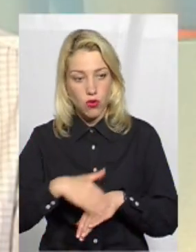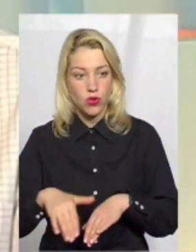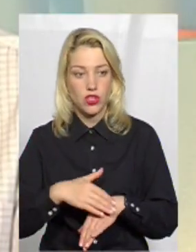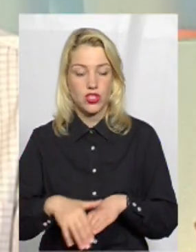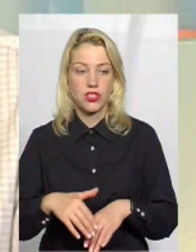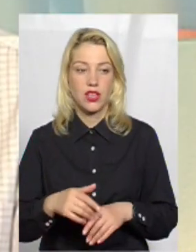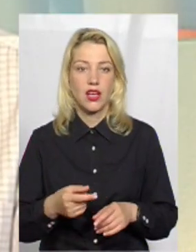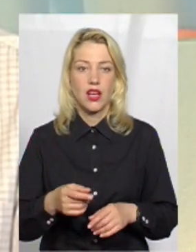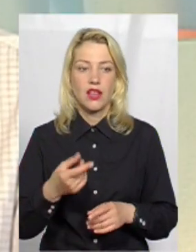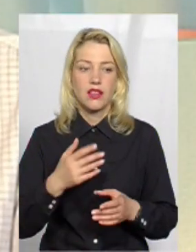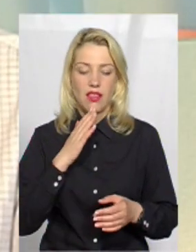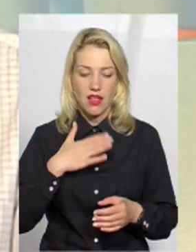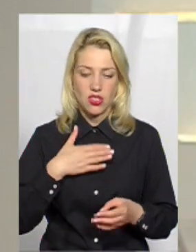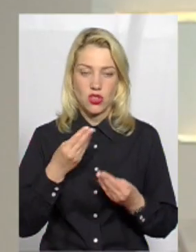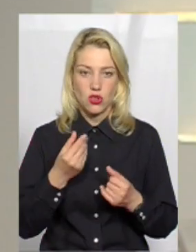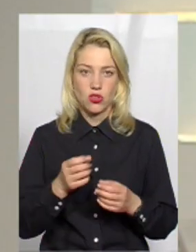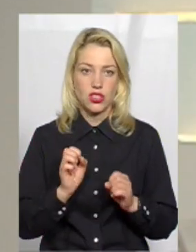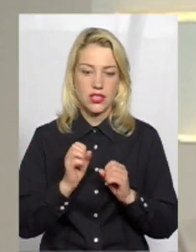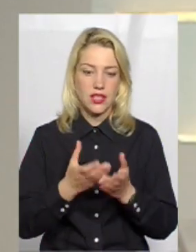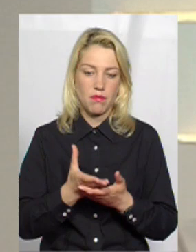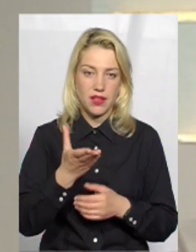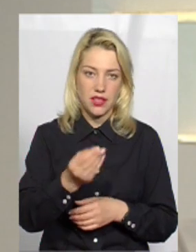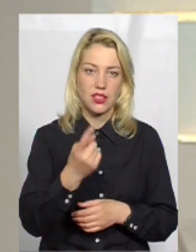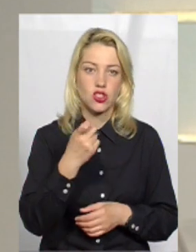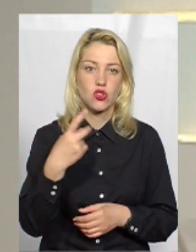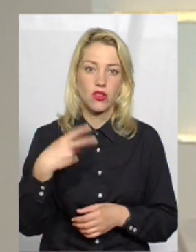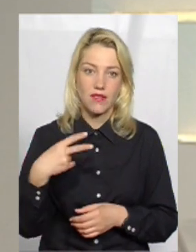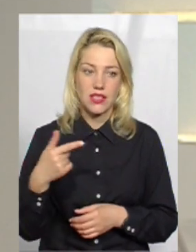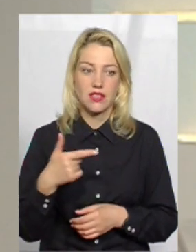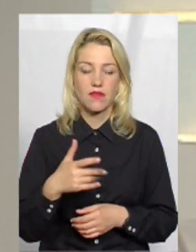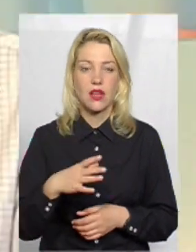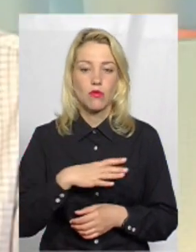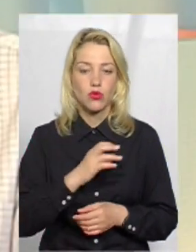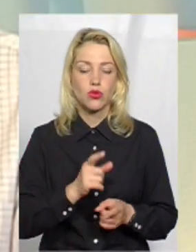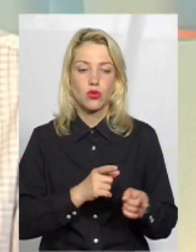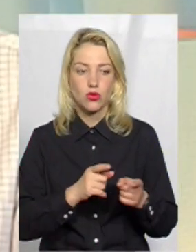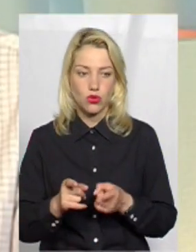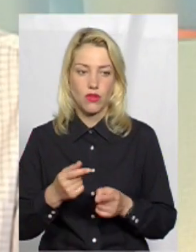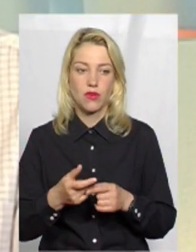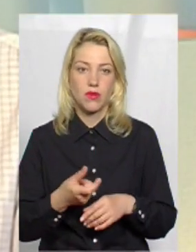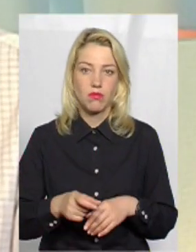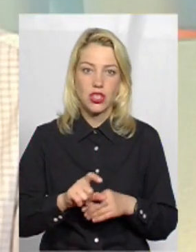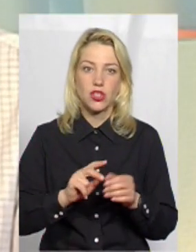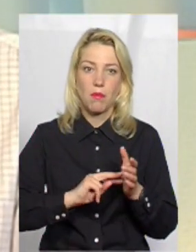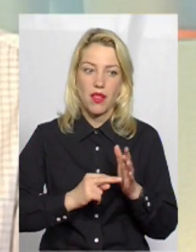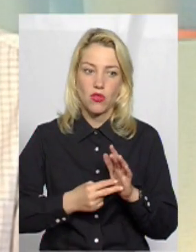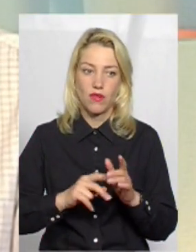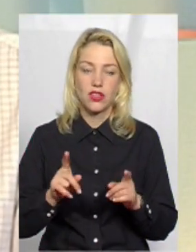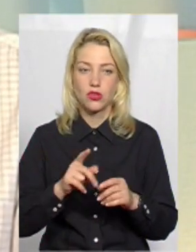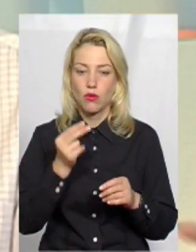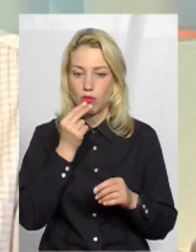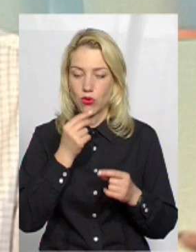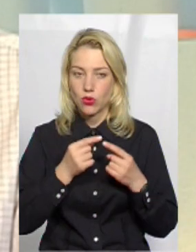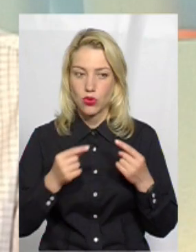наші гроші віддати за це 120 гривень. І потрібно бути до цього готовим, ну, і, зрештою, більше планувати, аби продукти вже